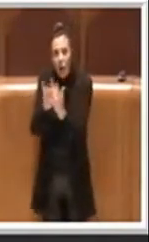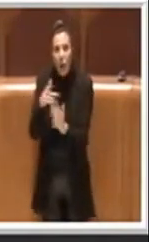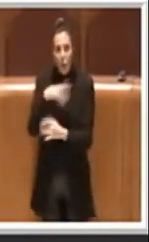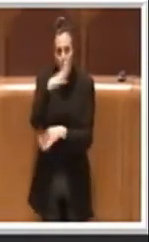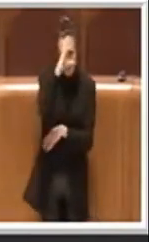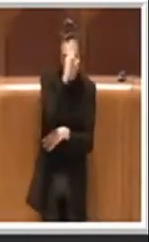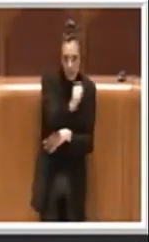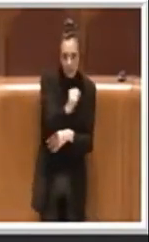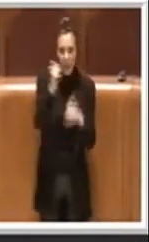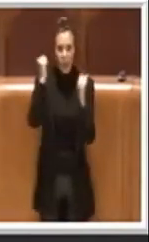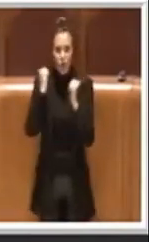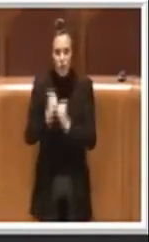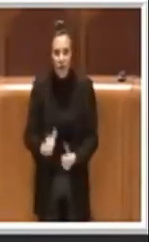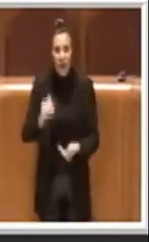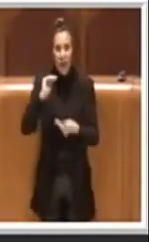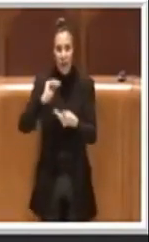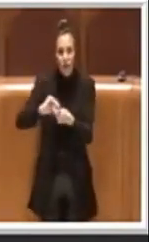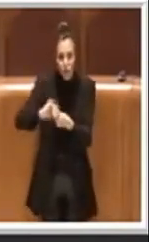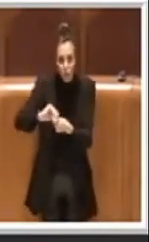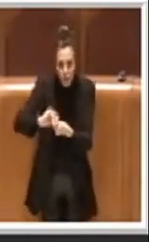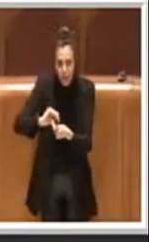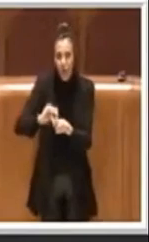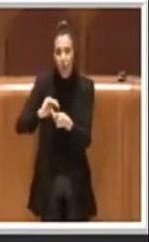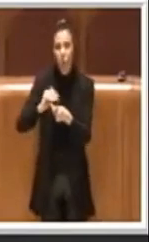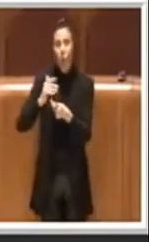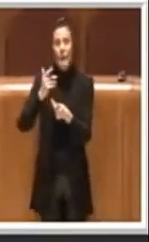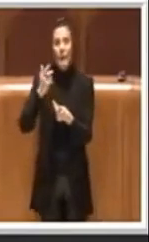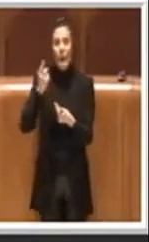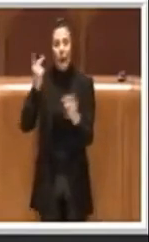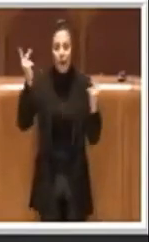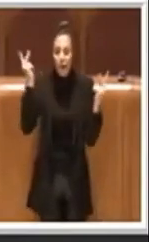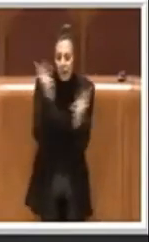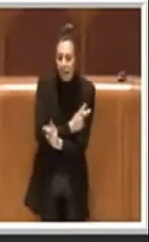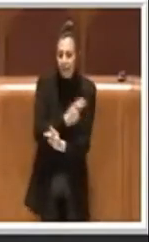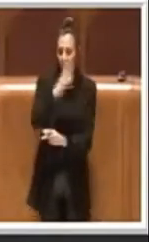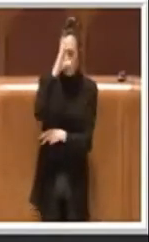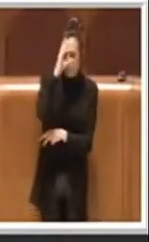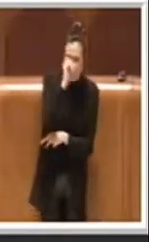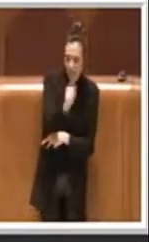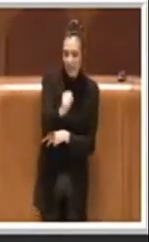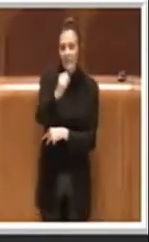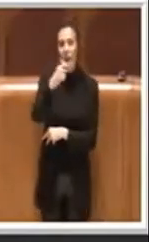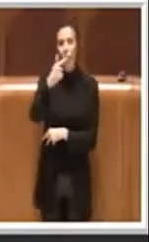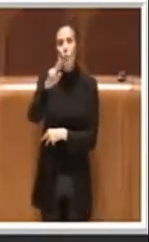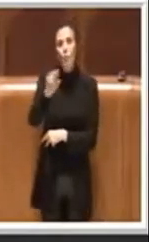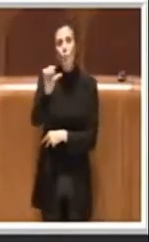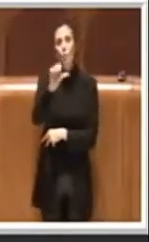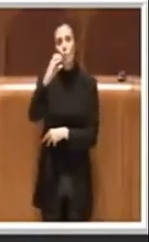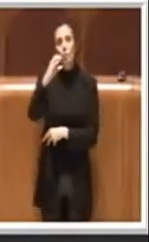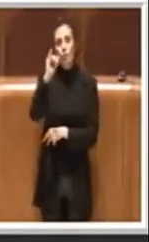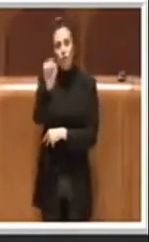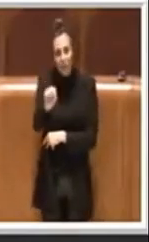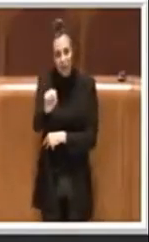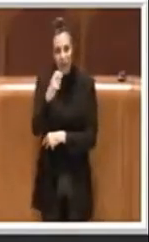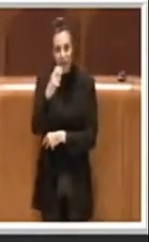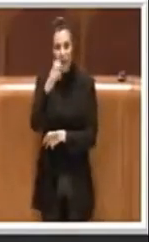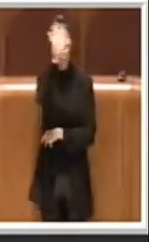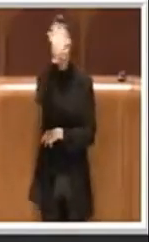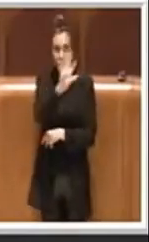'associazione Terra, insomma con anche realtà appunto universitarie della TUSH e via discorrendo